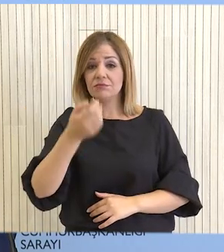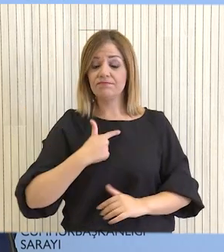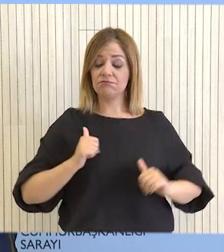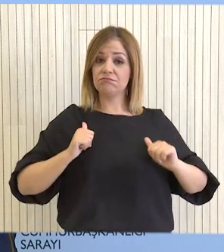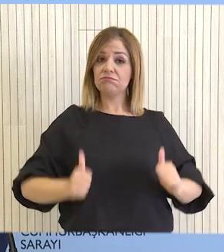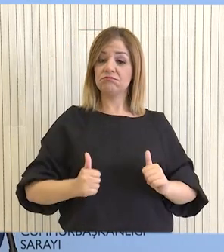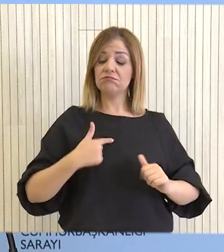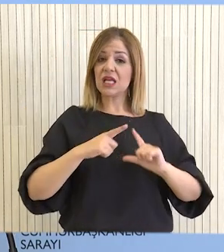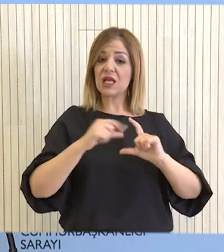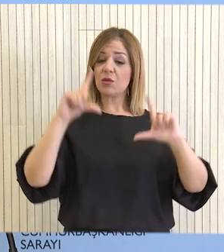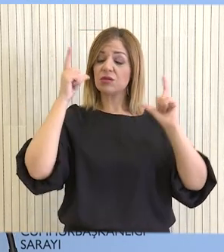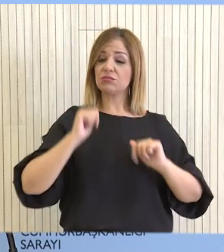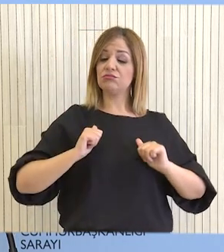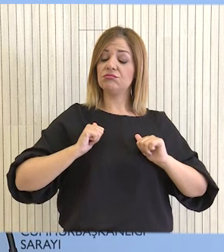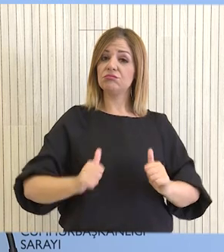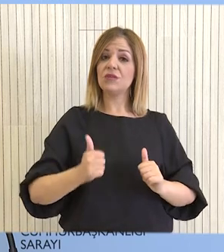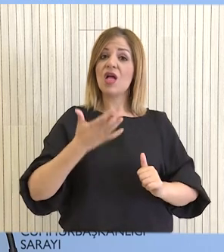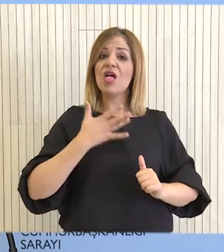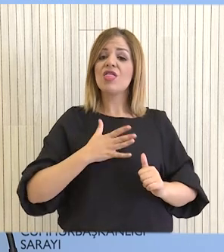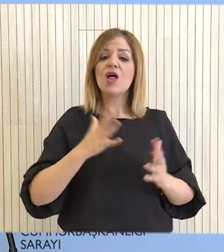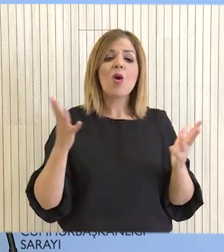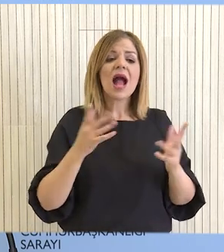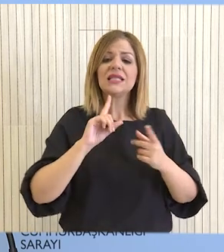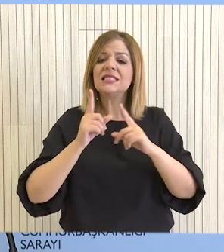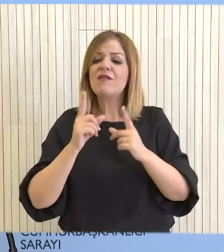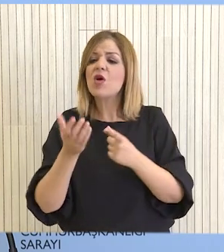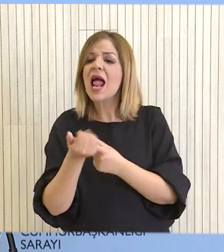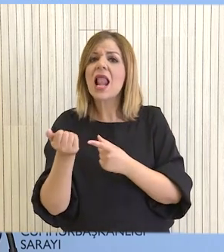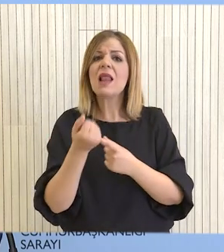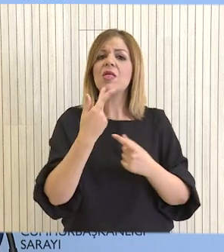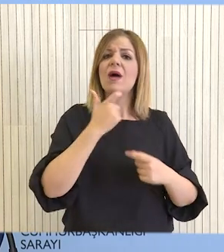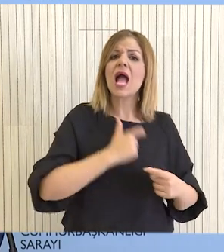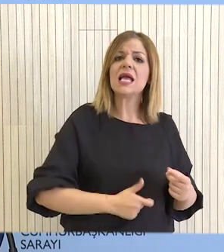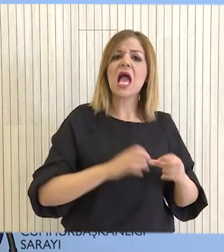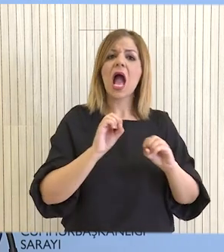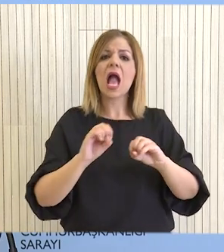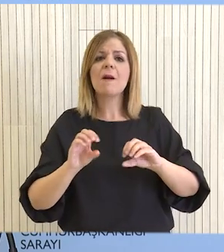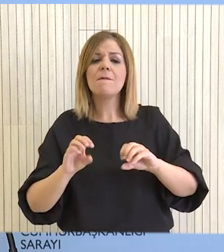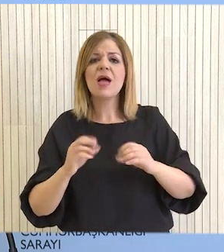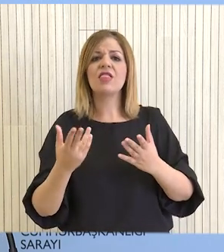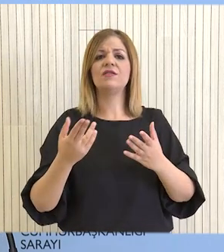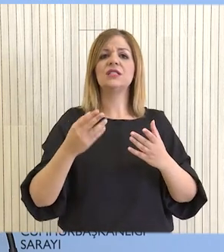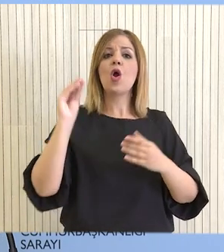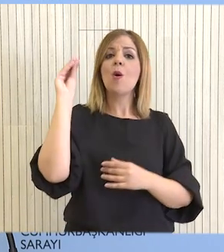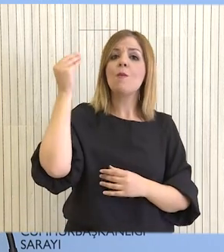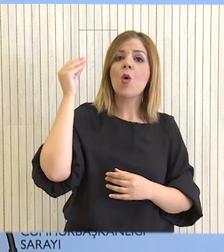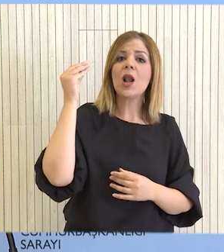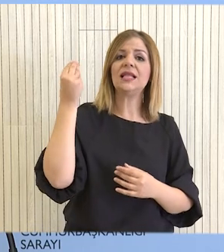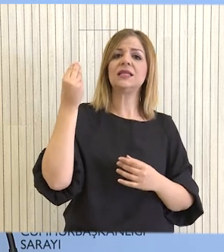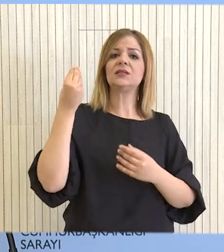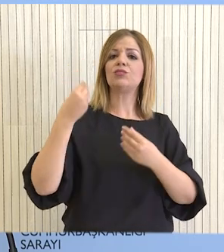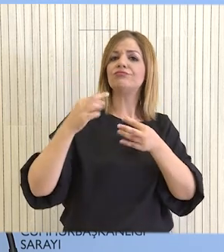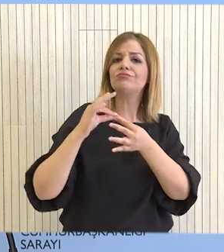της Κυπριακής Δημοκρατίας να προωθηθούν οι εκκρεμούσες συμφωνίες στους τομείς της υγείας, της εκπαίδευσης, της πολιτιστικής και μουσιακής